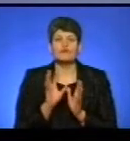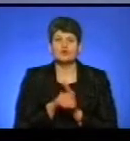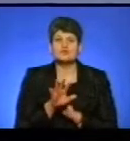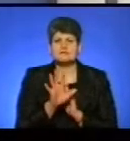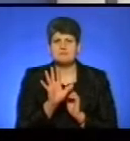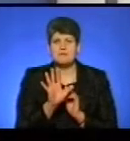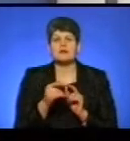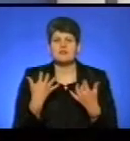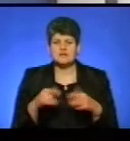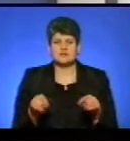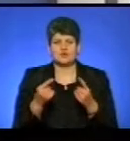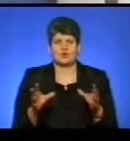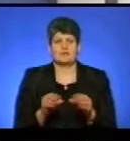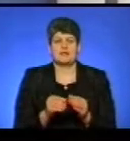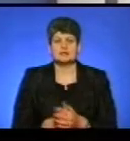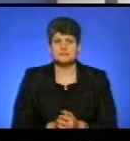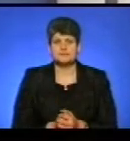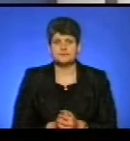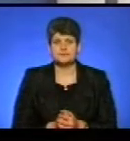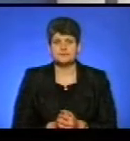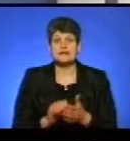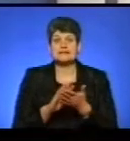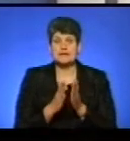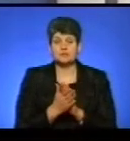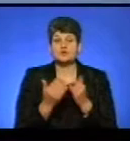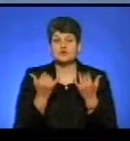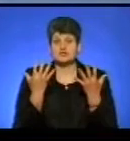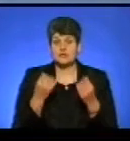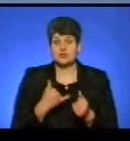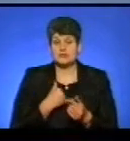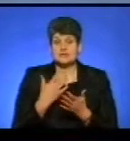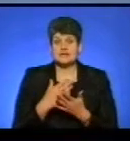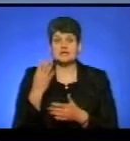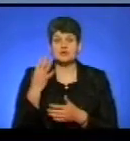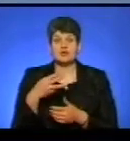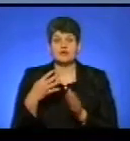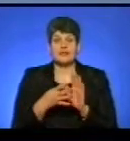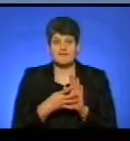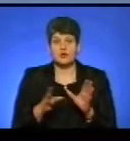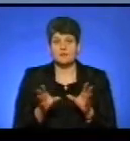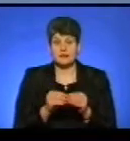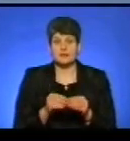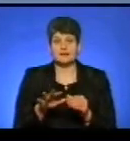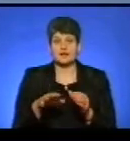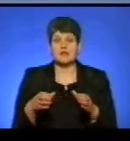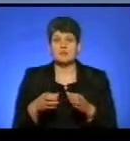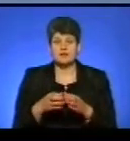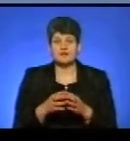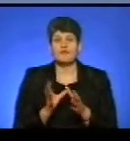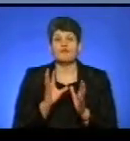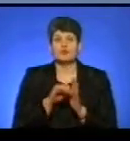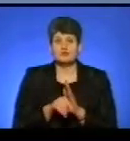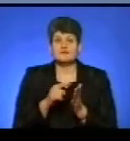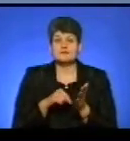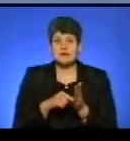створені і об'єдналися? Станом на сьогоднішній день у нас є 49 об'єднаних терапевних громад, тобто це включно з містами обласного значення